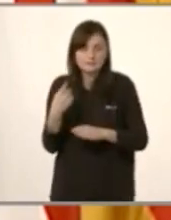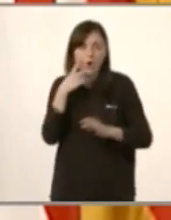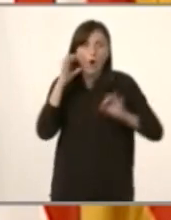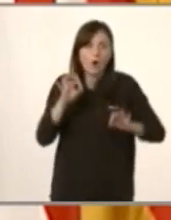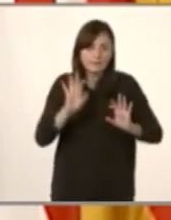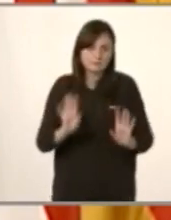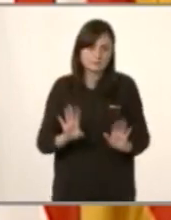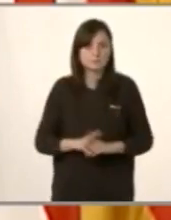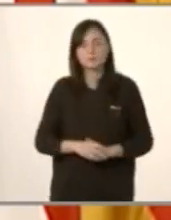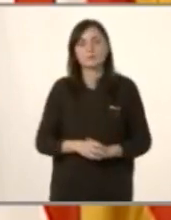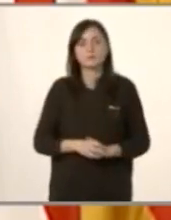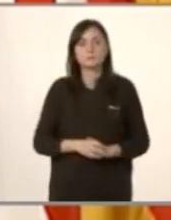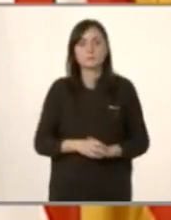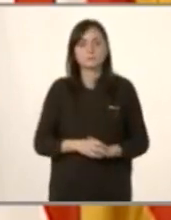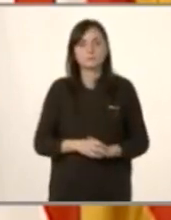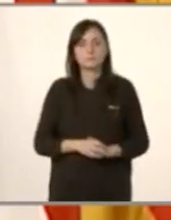riesgo?